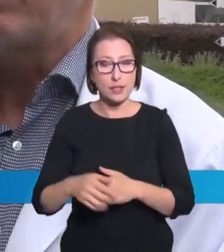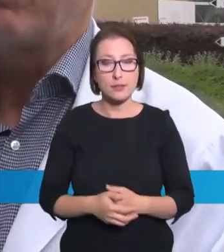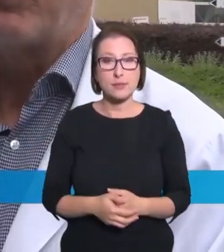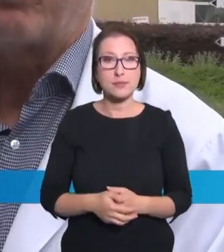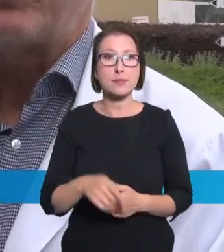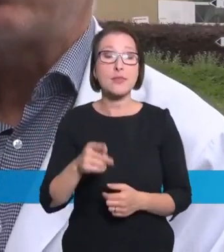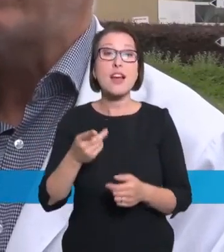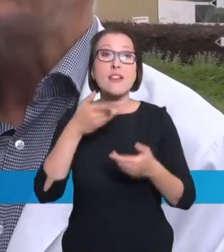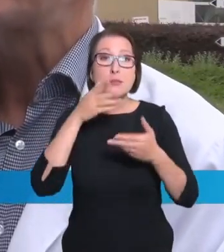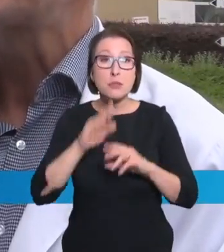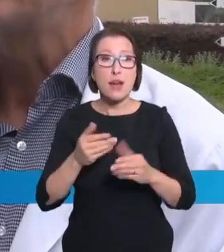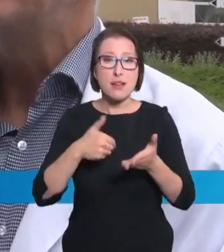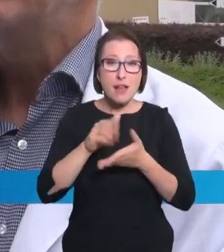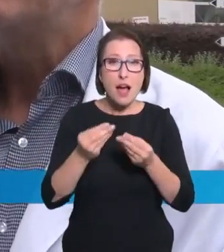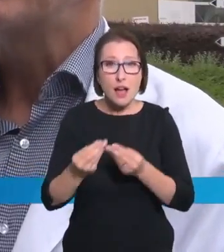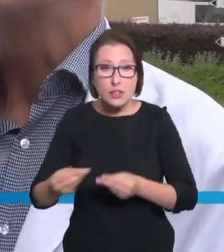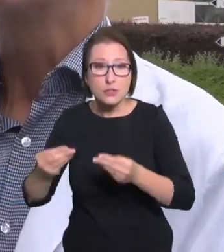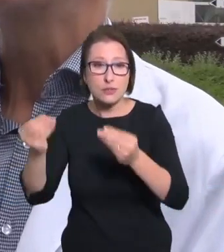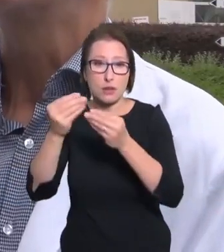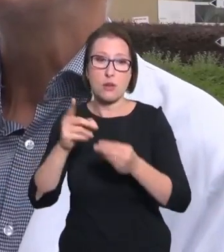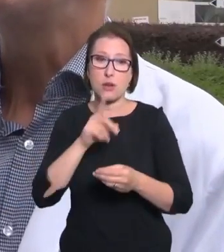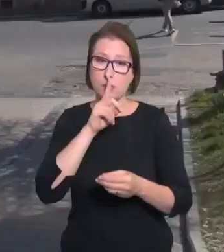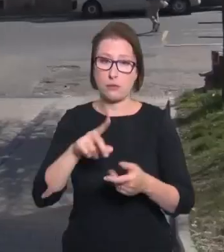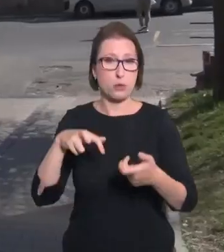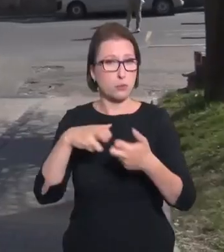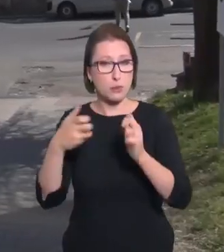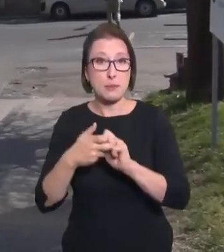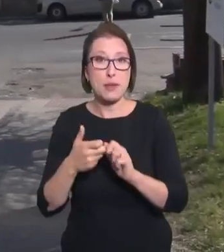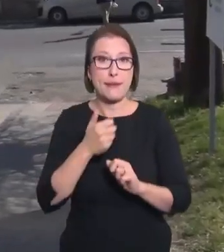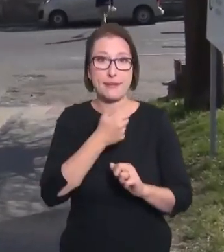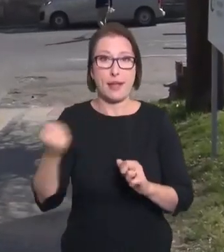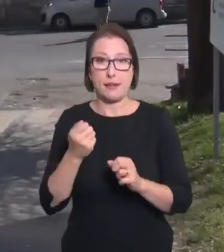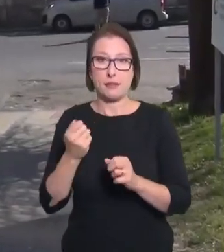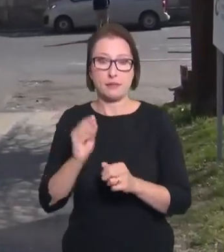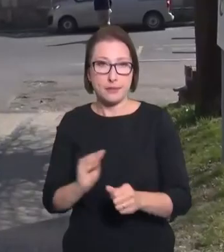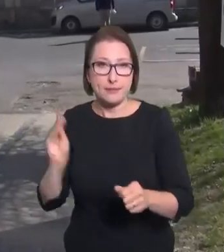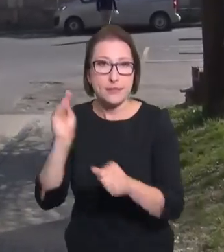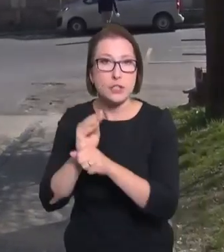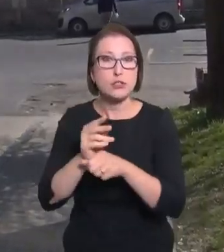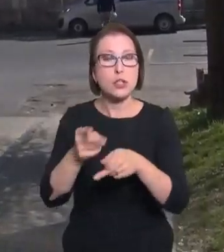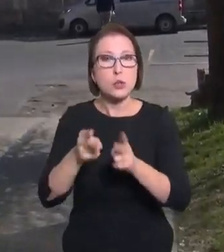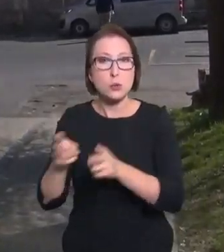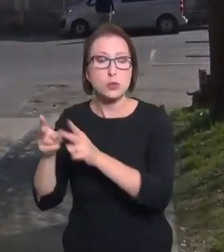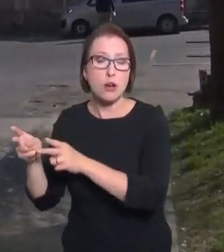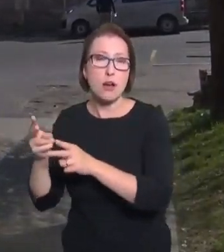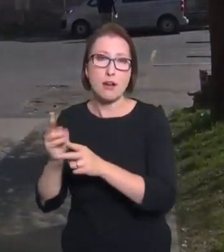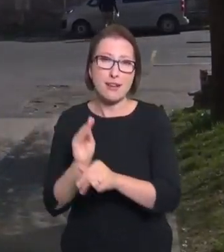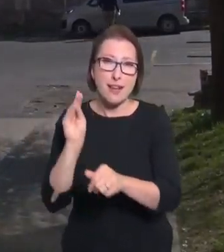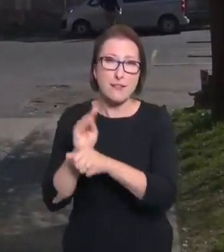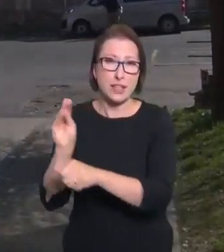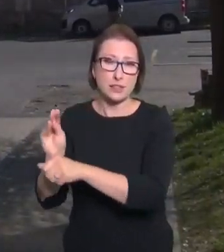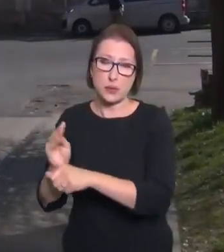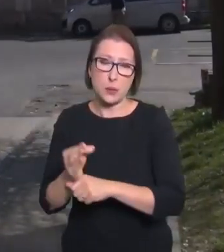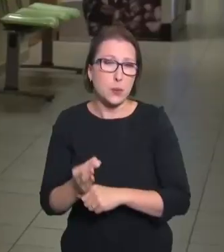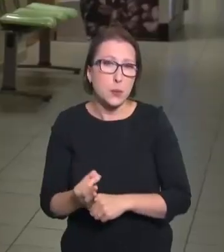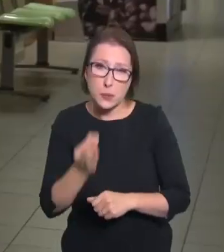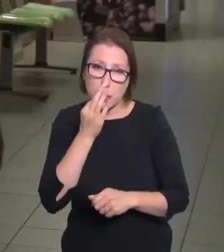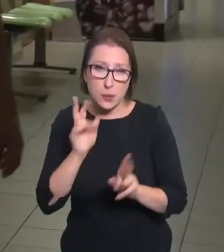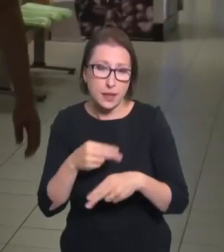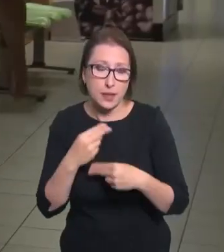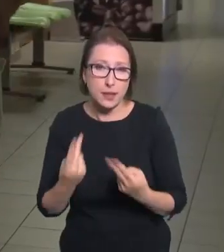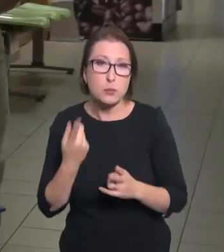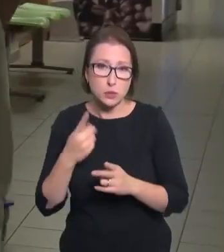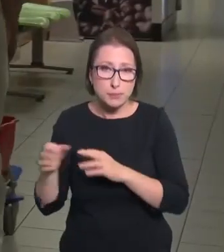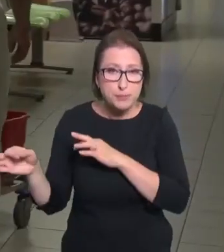kapacita je velmi obtížné, protože ze dne na den navýšit počty kapacit lůžkového fondu prakticky nelze. Personál